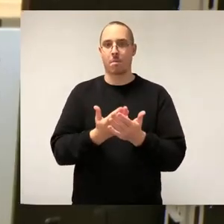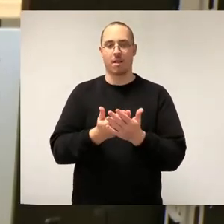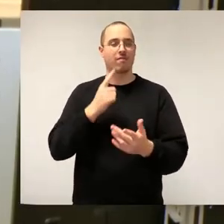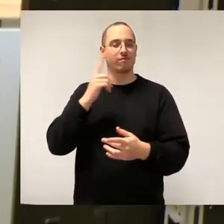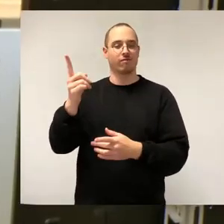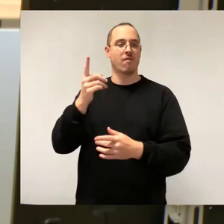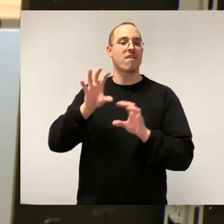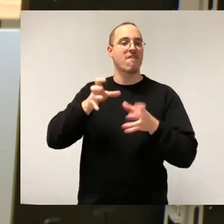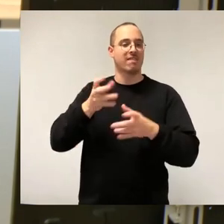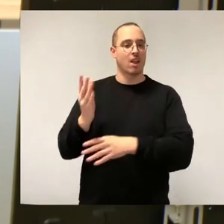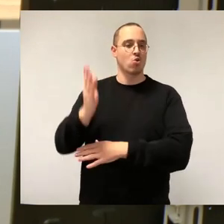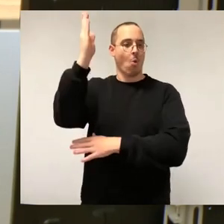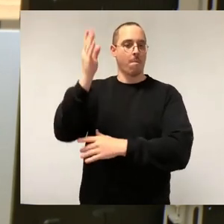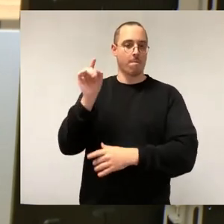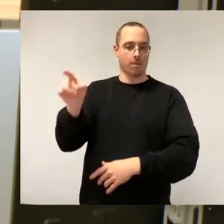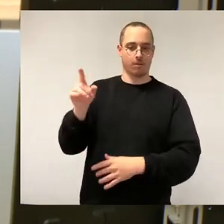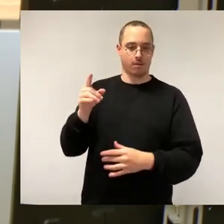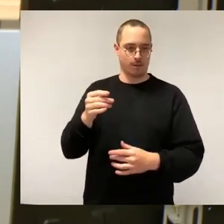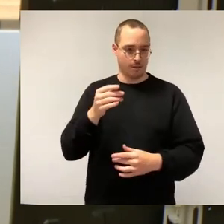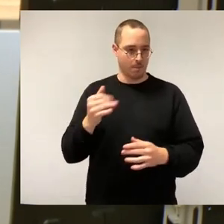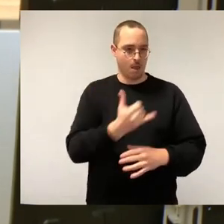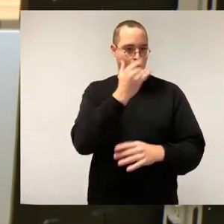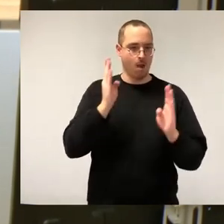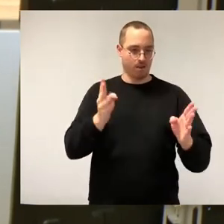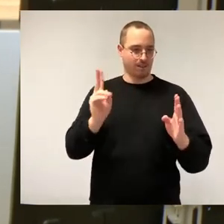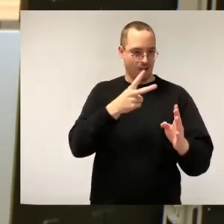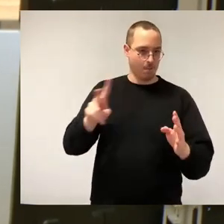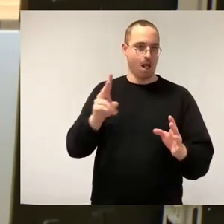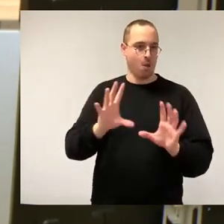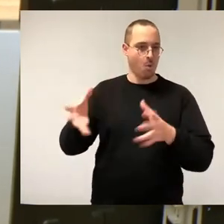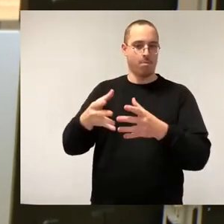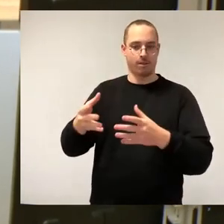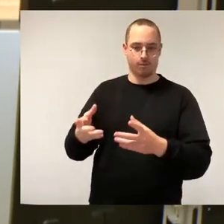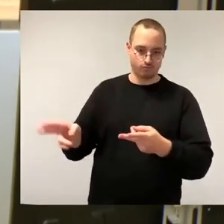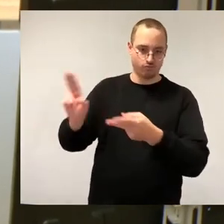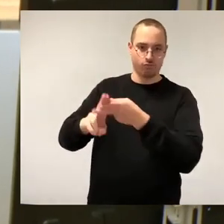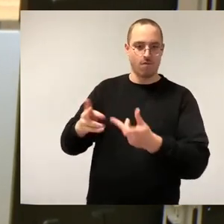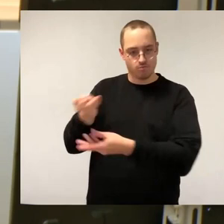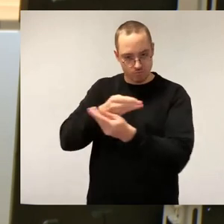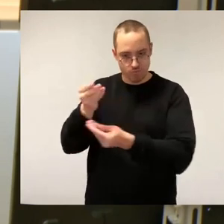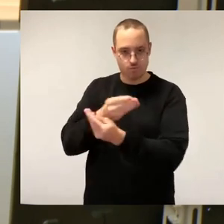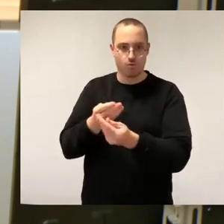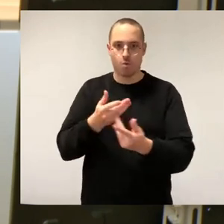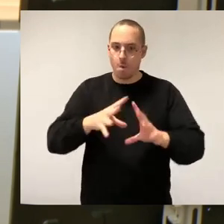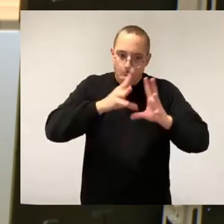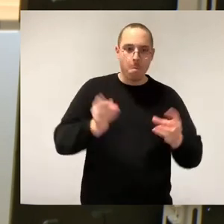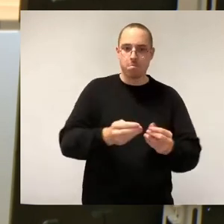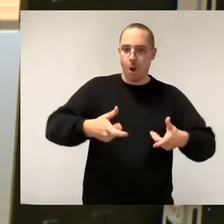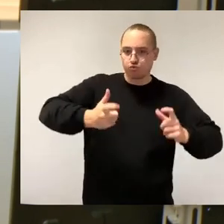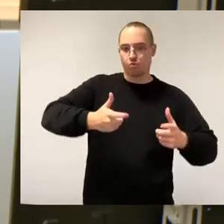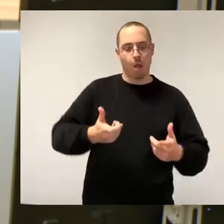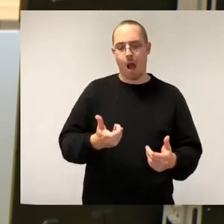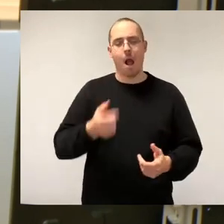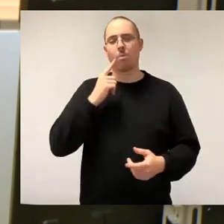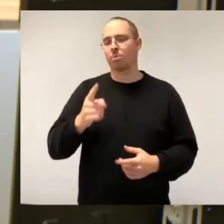einmal zweimal jährlich trifft oder ein ganzer Ausschuss muss es aus meiner Sicht jetzt vielleicht noch nicht sein, etwas, was man dann noch